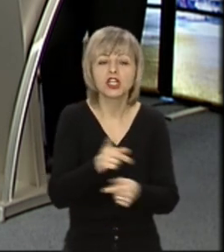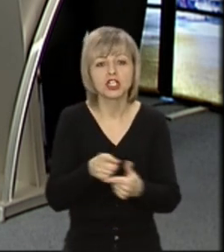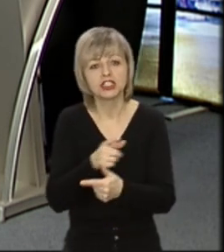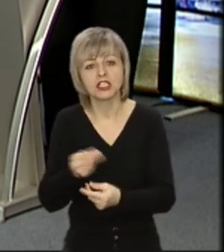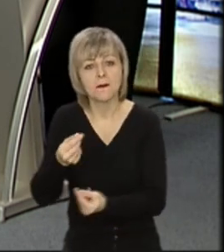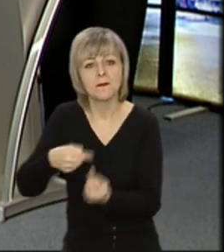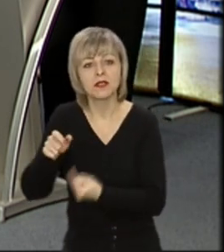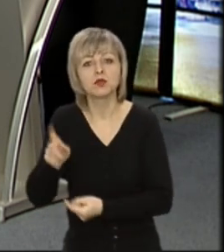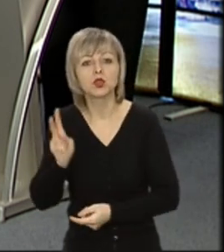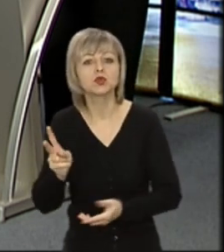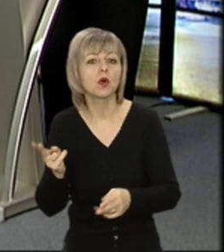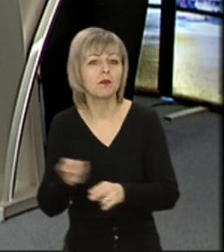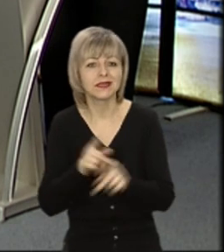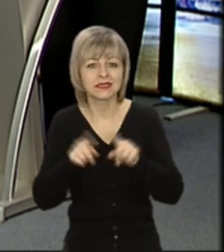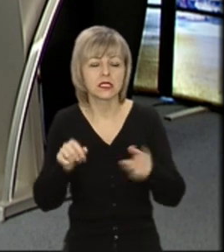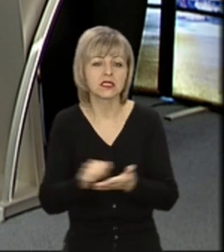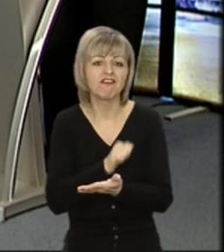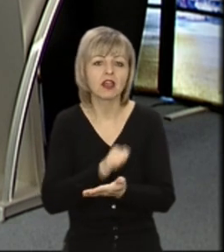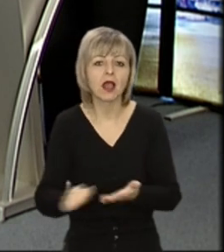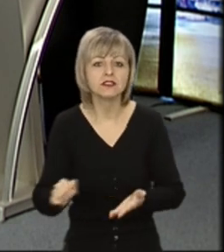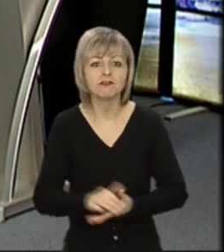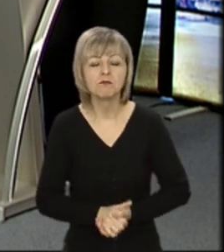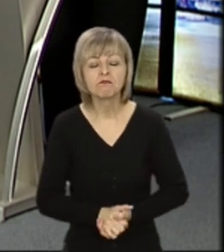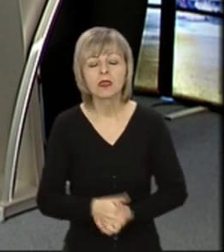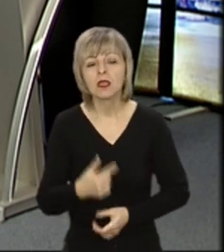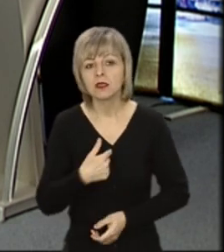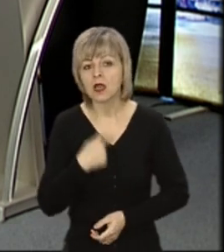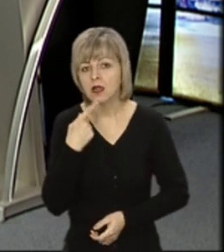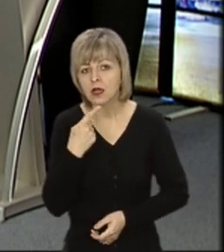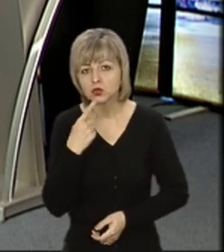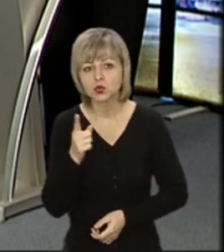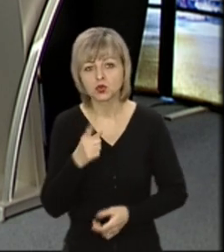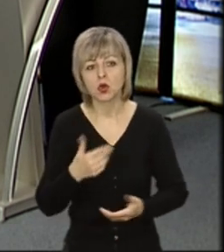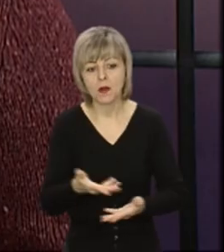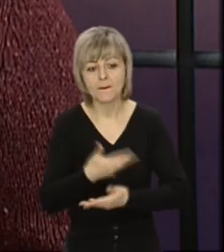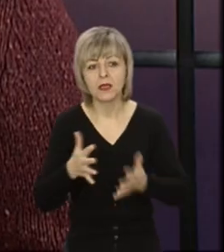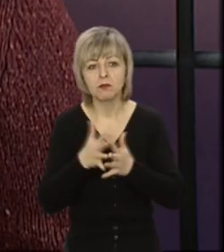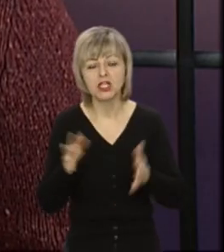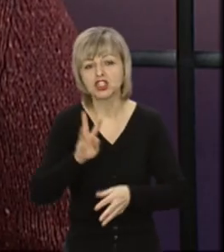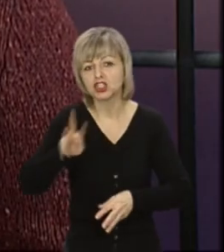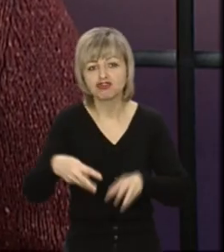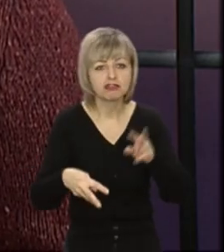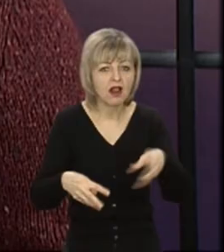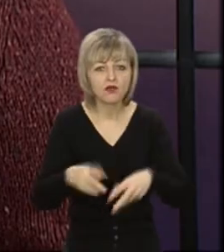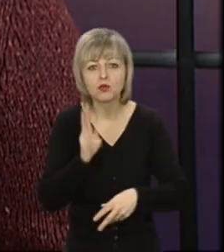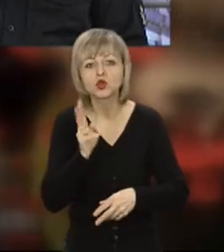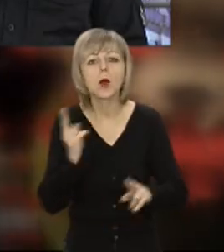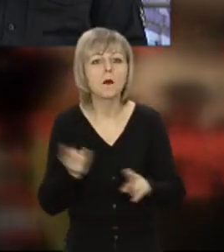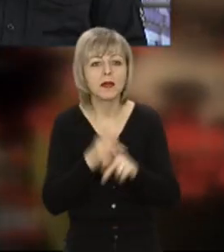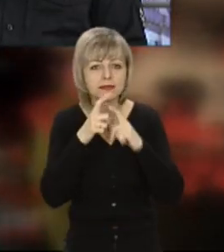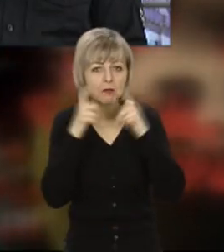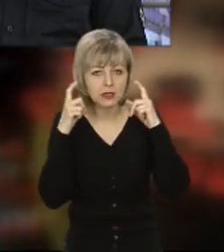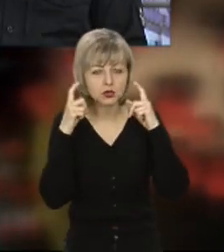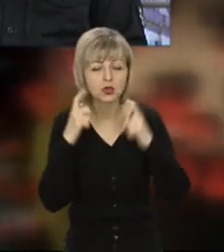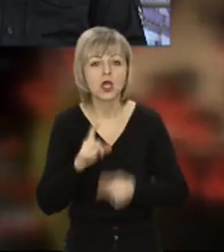які вже без сертифікатів про вакцинацію? Я говорю, що більше ми штрафуємо саме тих, що без масок, що